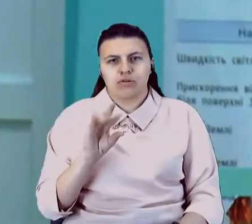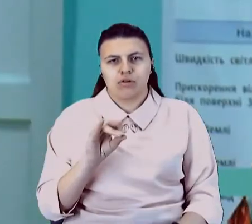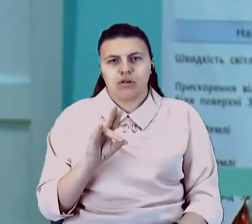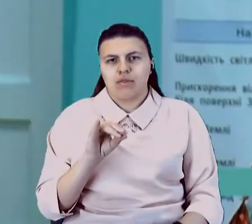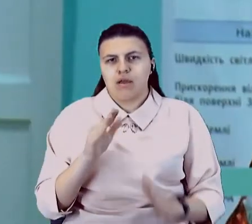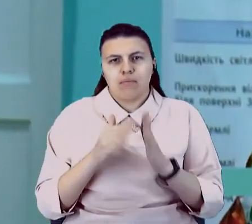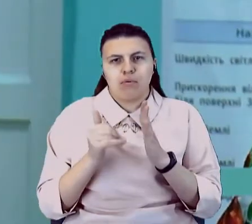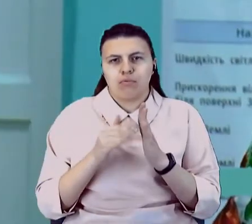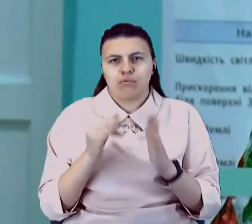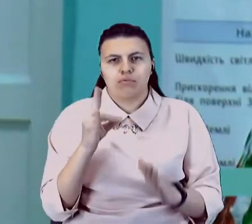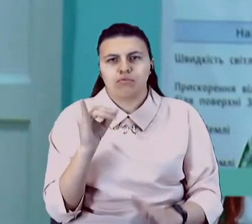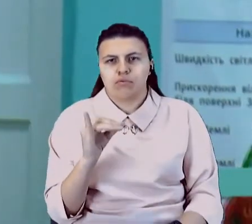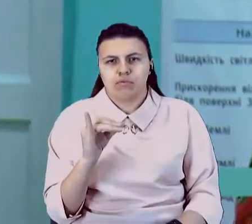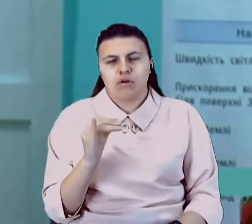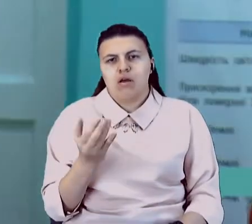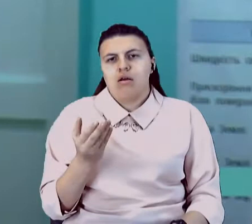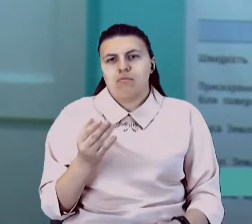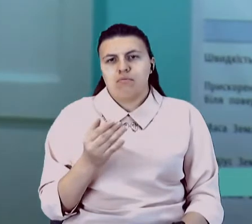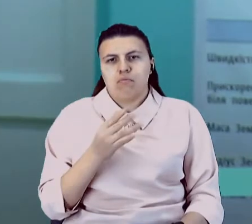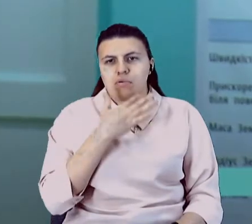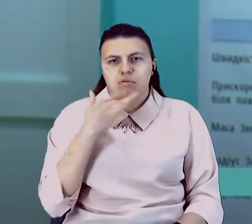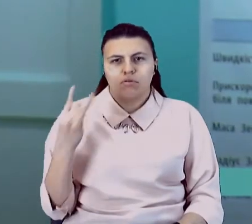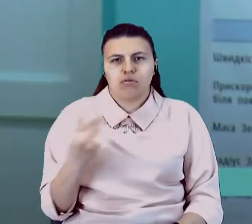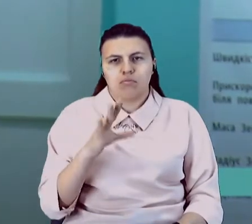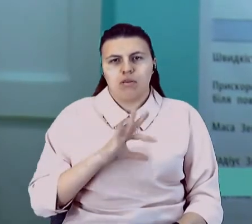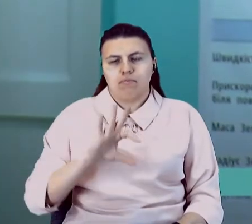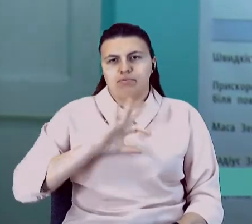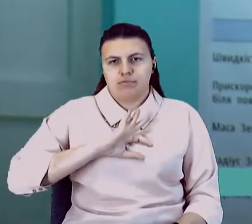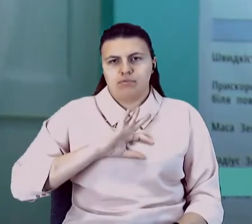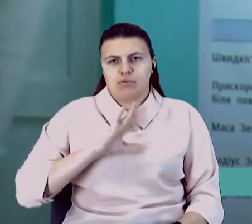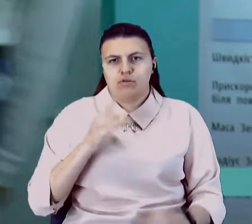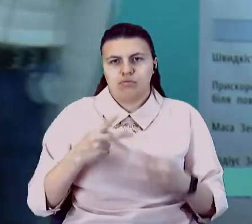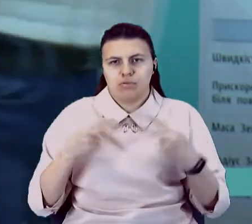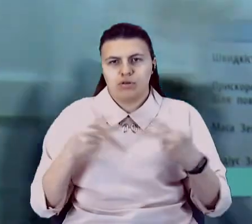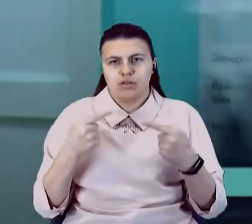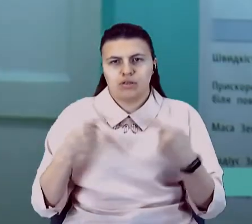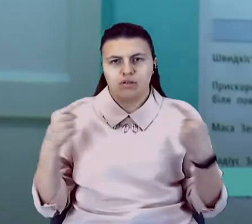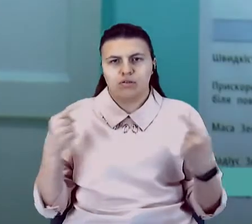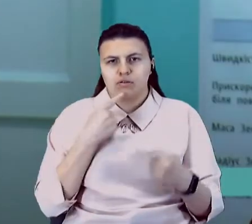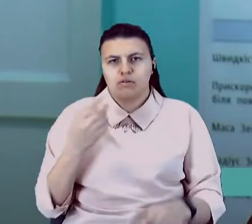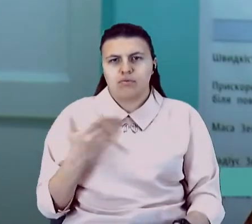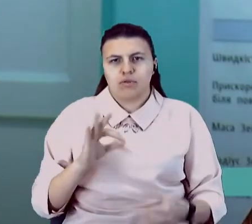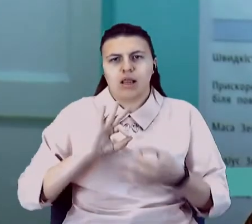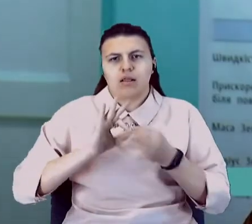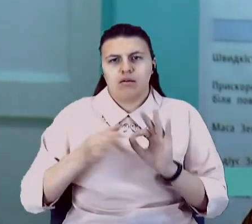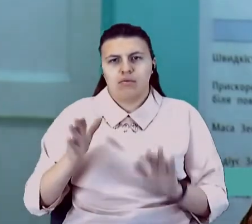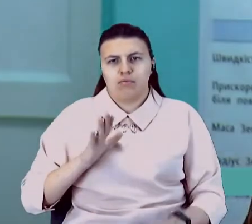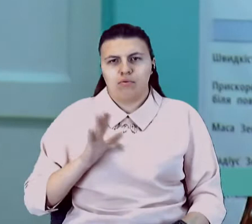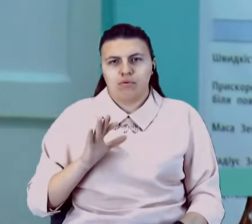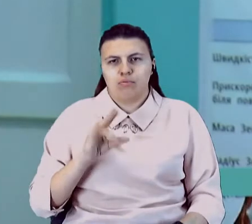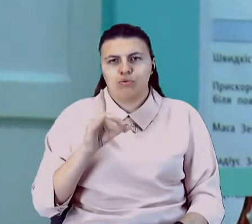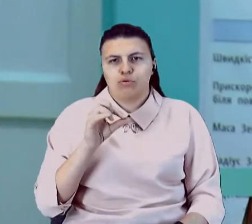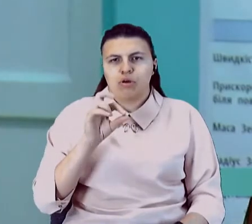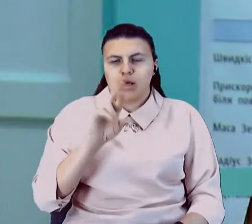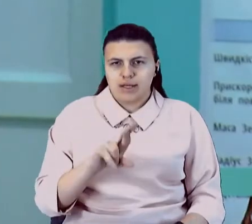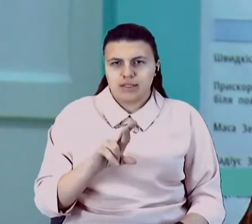Неодноразово була призеркою. Якщо порівняти з іншими диктантами, складніше був з пунктуації, з